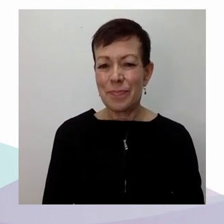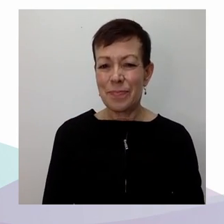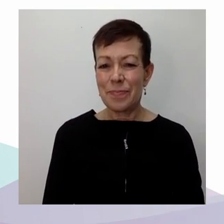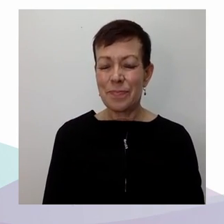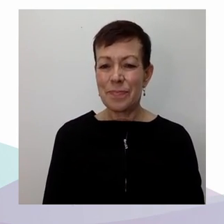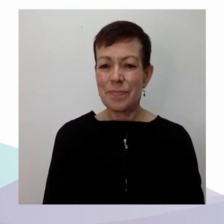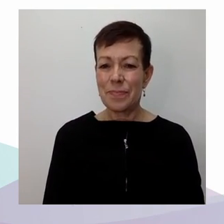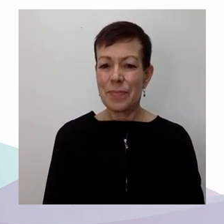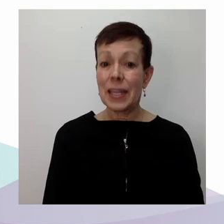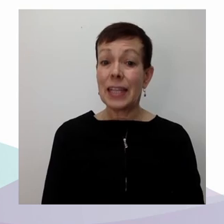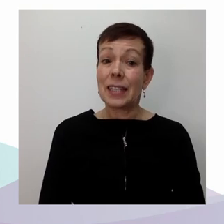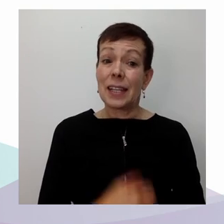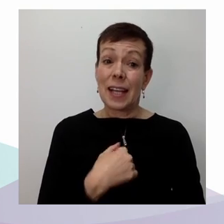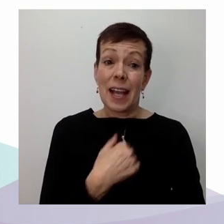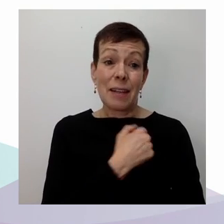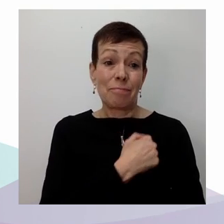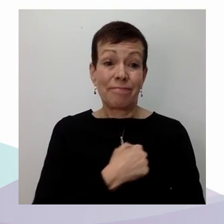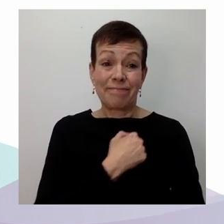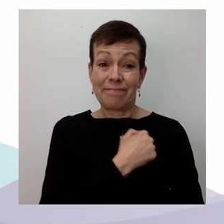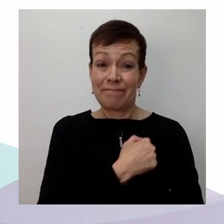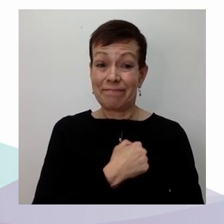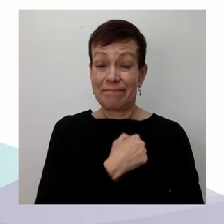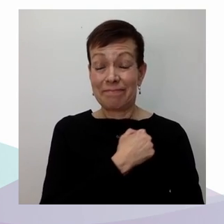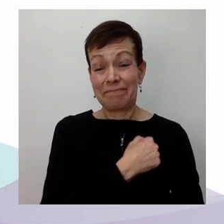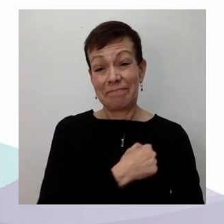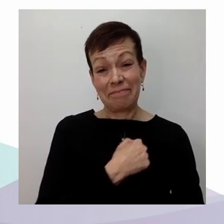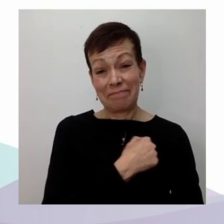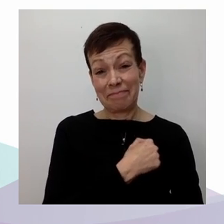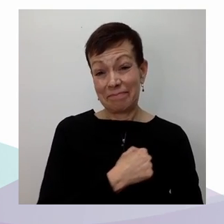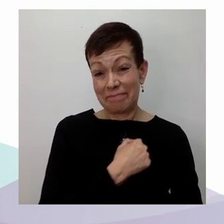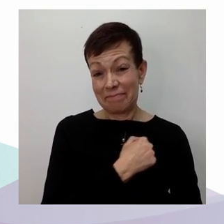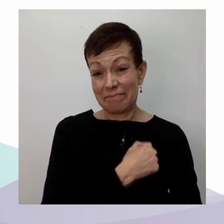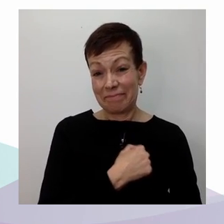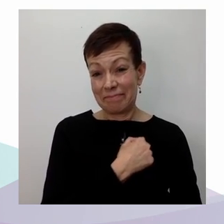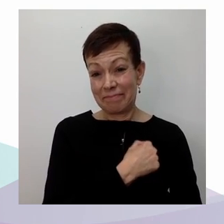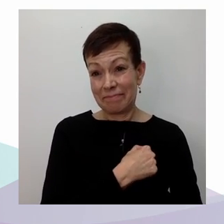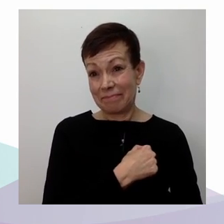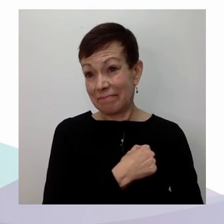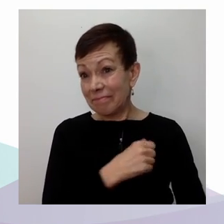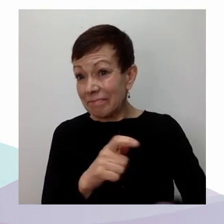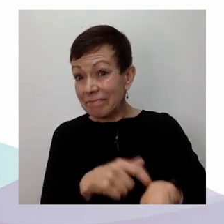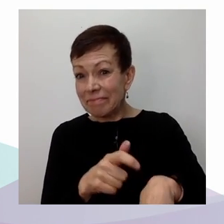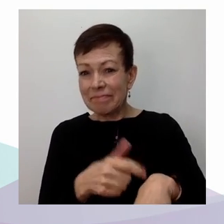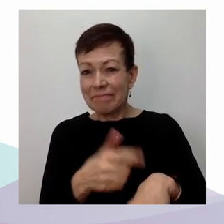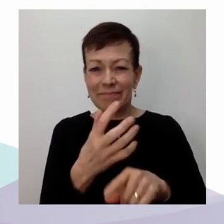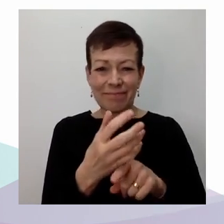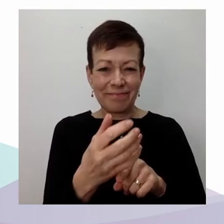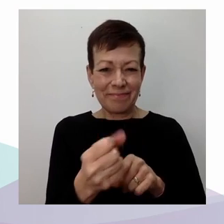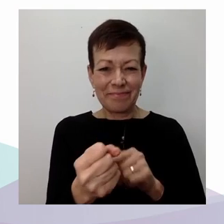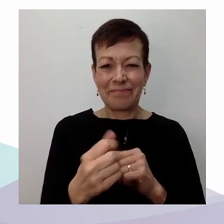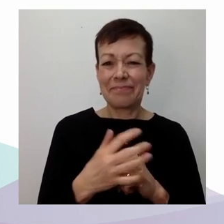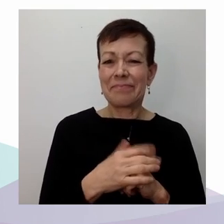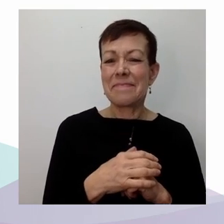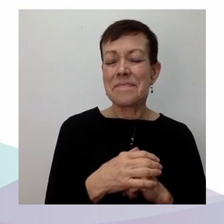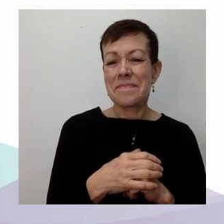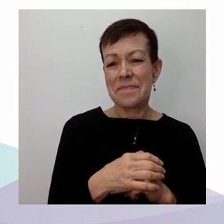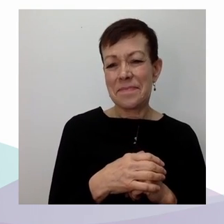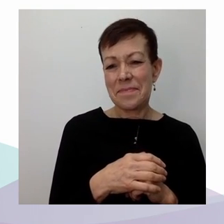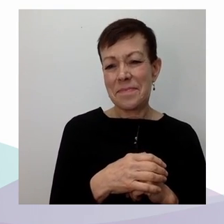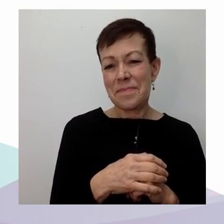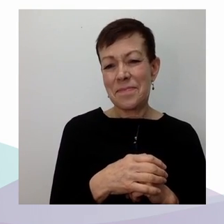fin de notre séance, et je tiens à m'excuser à tous ceux et celles qui nous ont envoyé des questions.